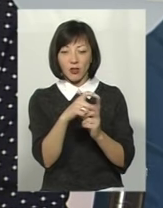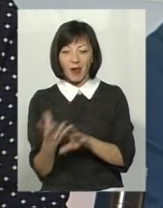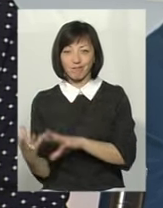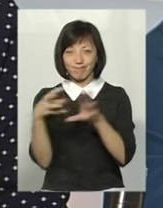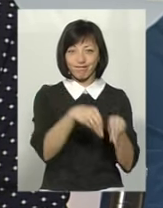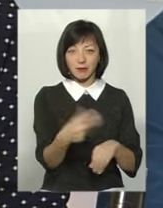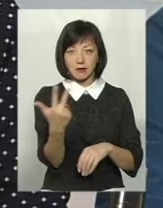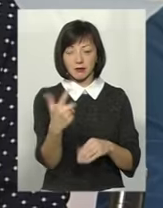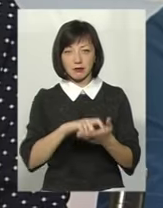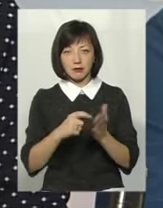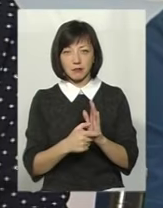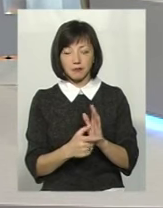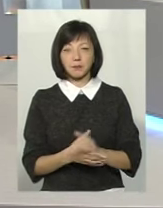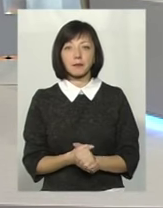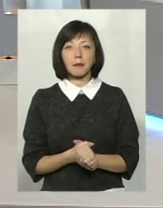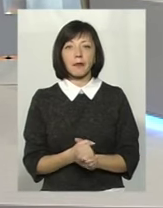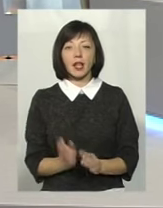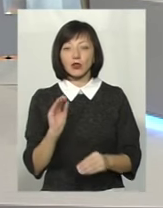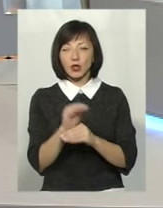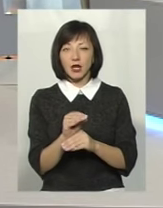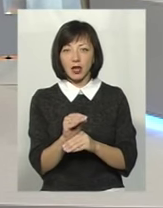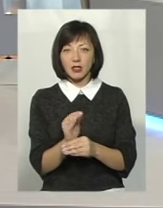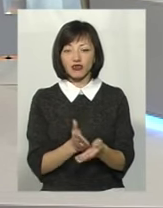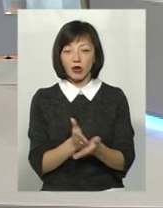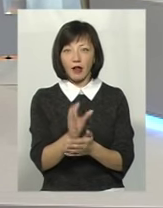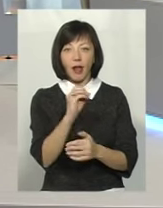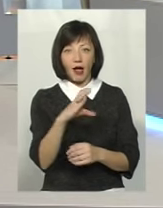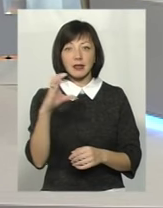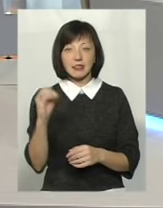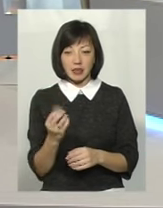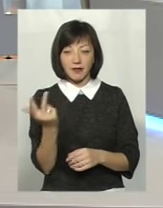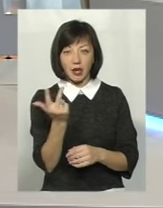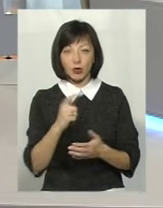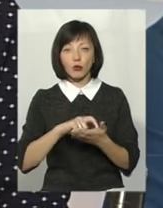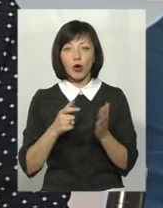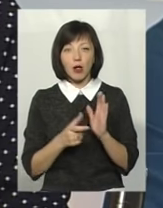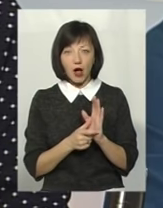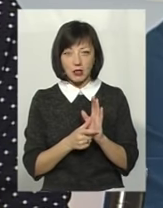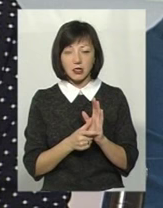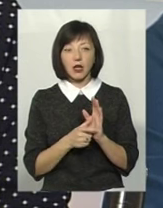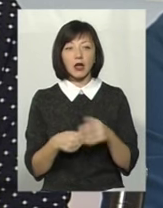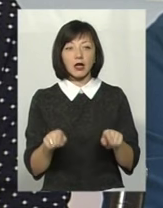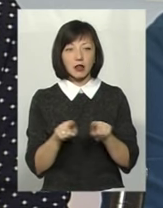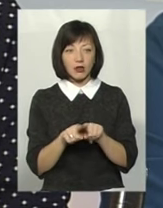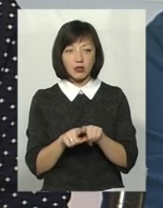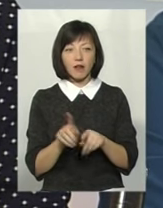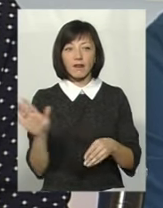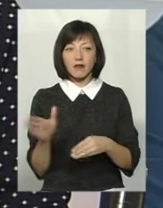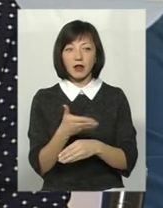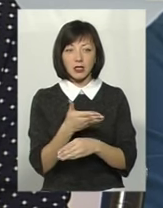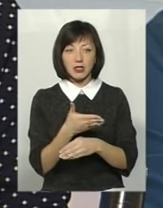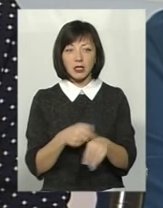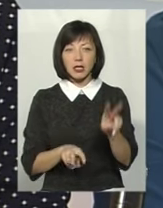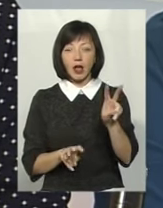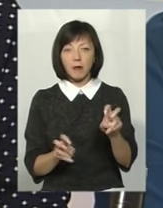третього класу. Додали жанр есе, ось у третьому класі вилучені